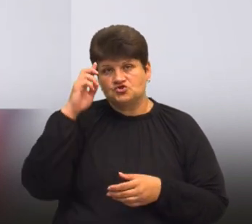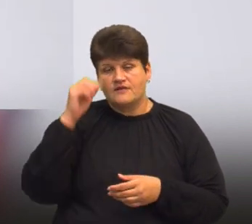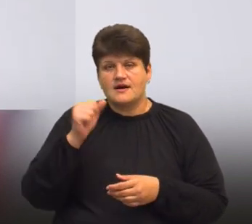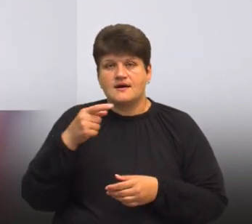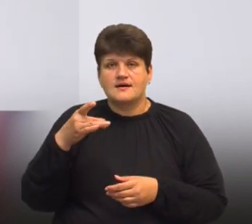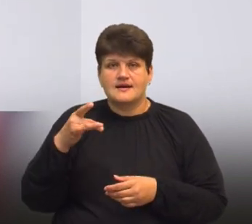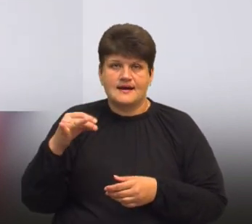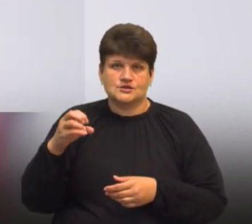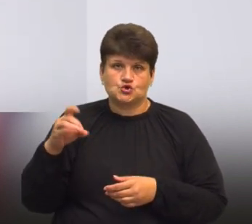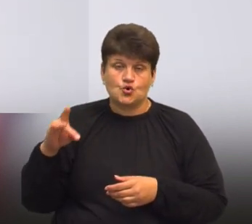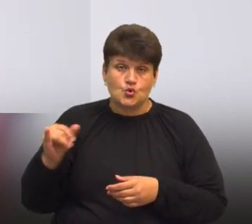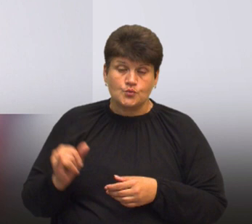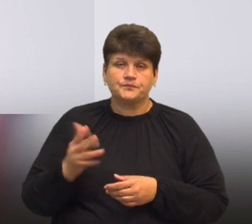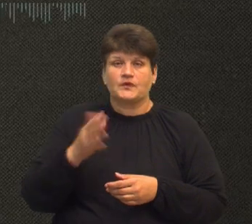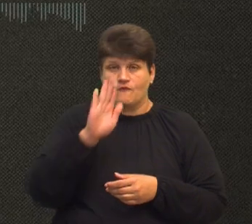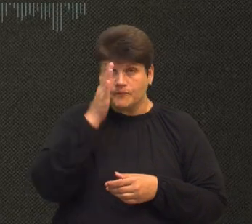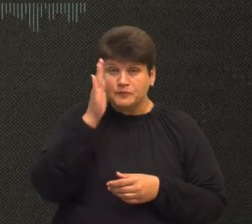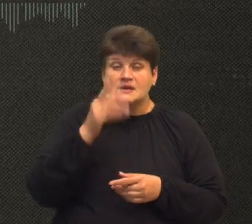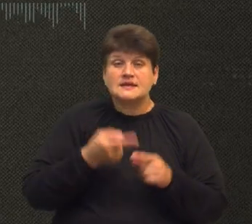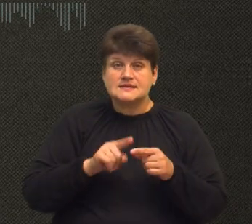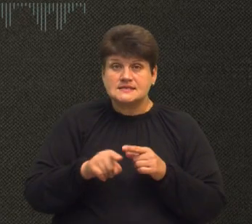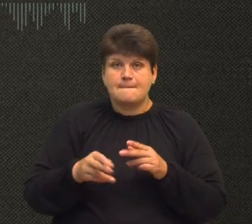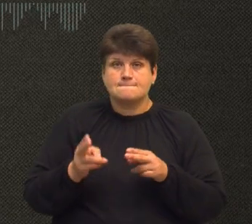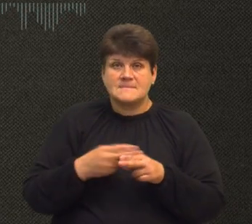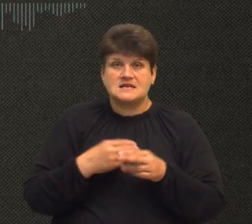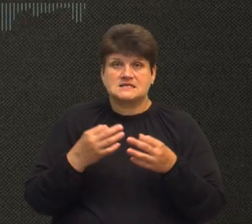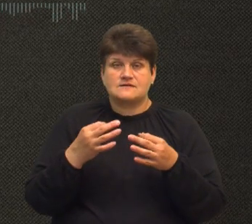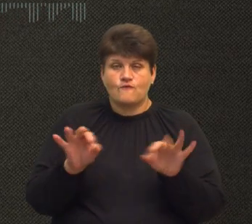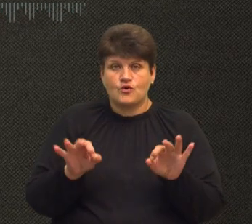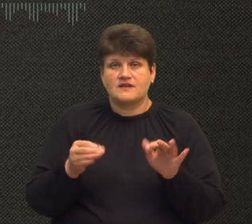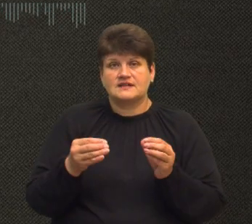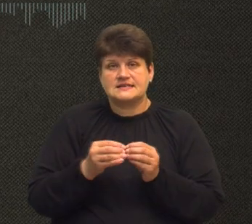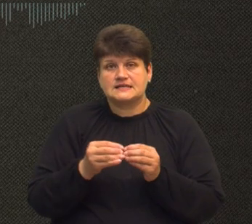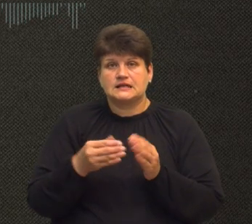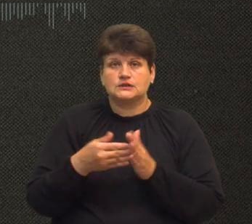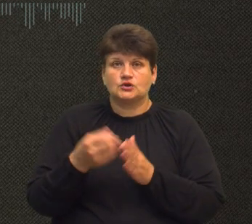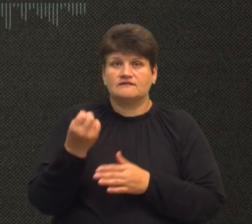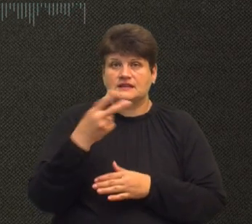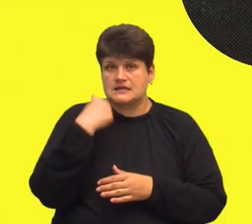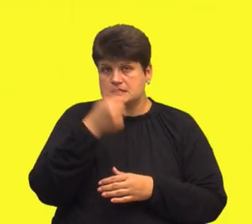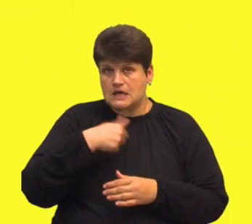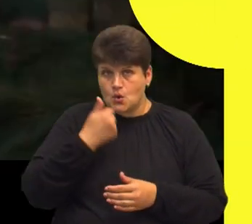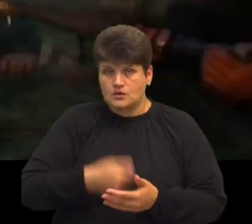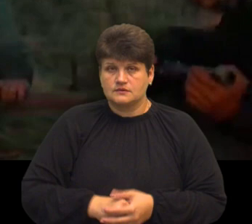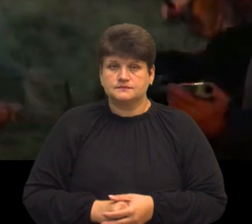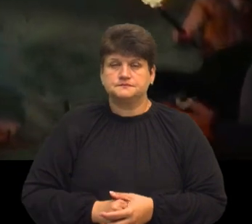цієї статті Кримінального кодексу України передбачає позбавлення волі від 10 до 12 років, розповів Петро Королюк.